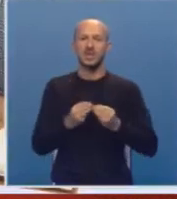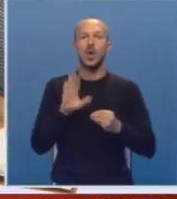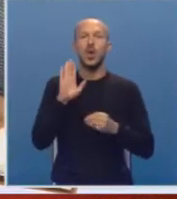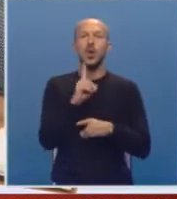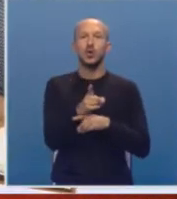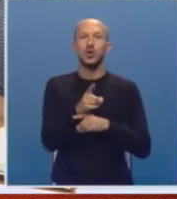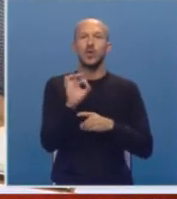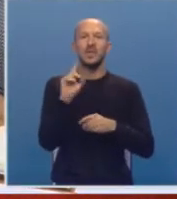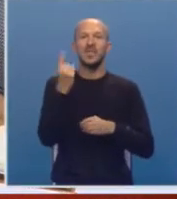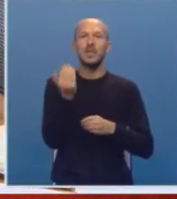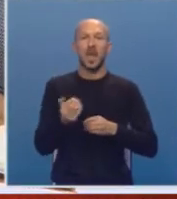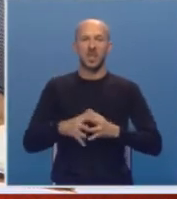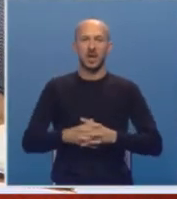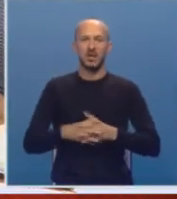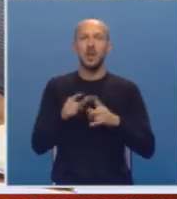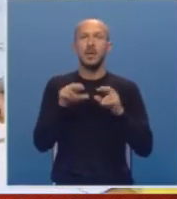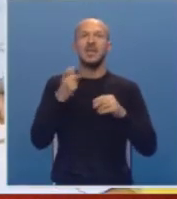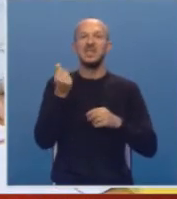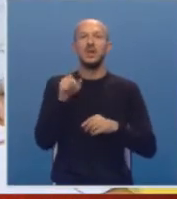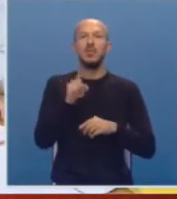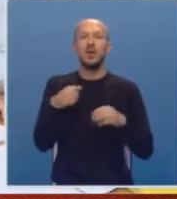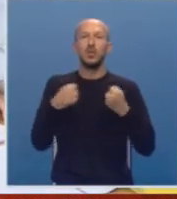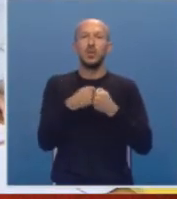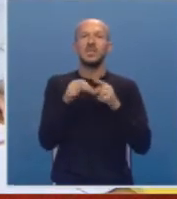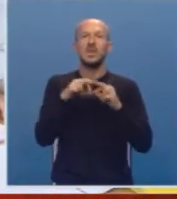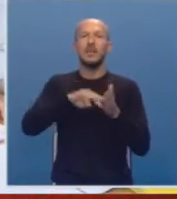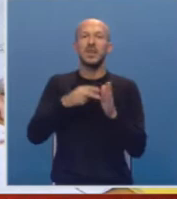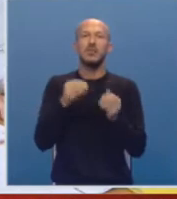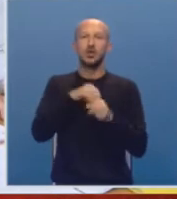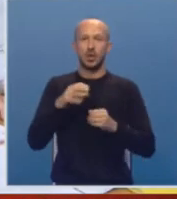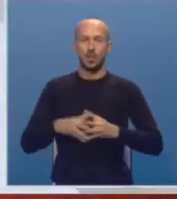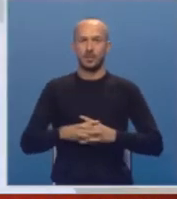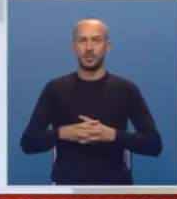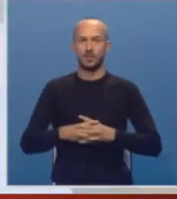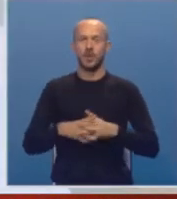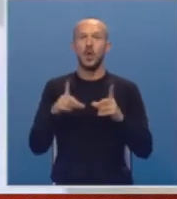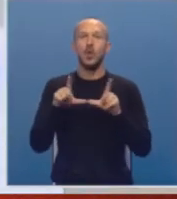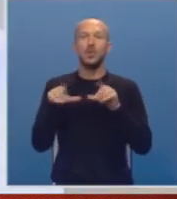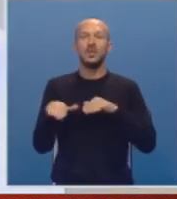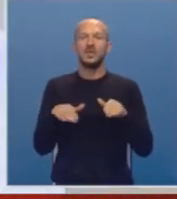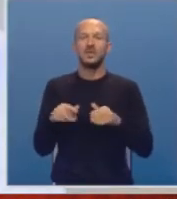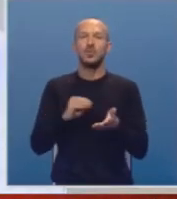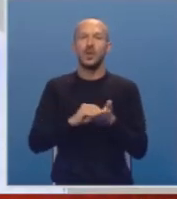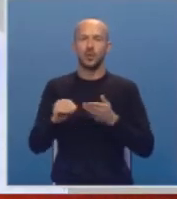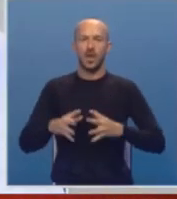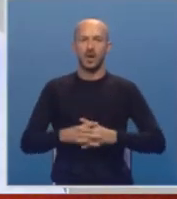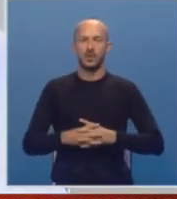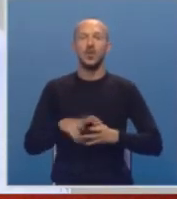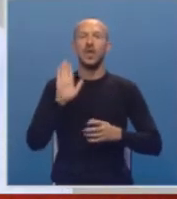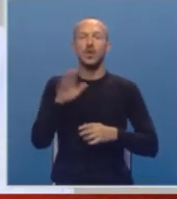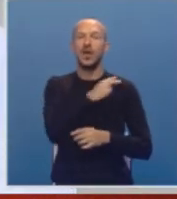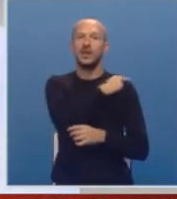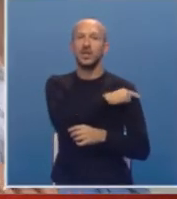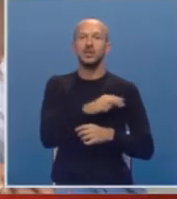one odlučuju o visini plate, pa se ova cifra mora podudarati sa planiranim budžetom. U Resornom ministarstvu navode, njihova